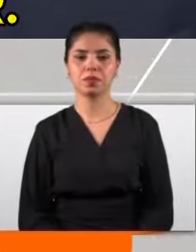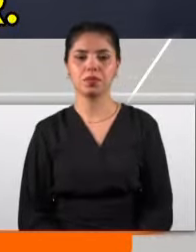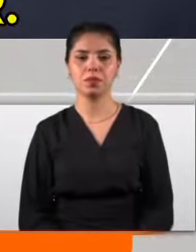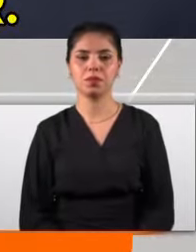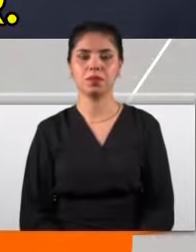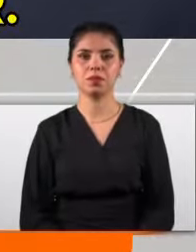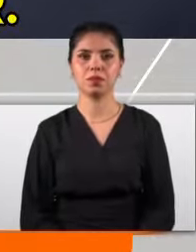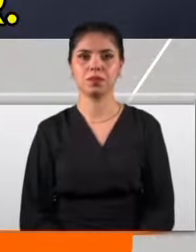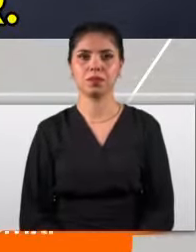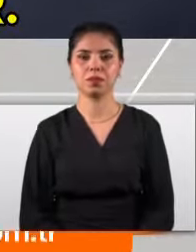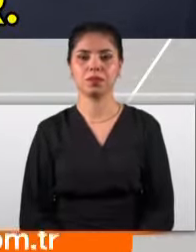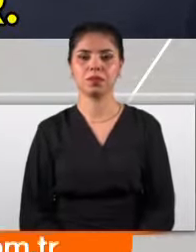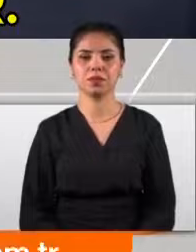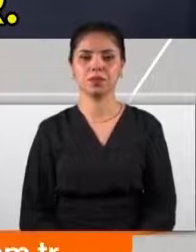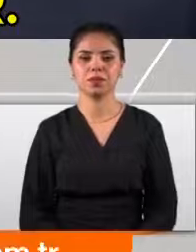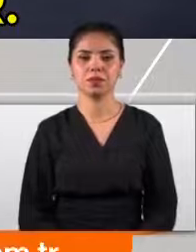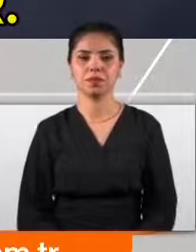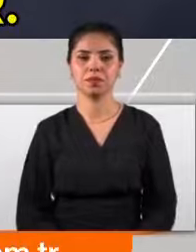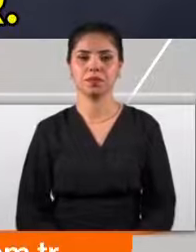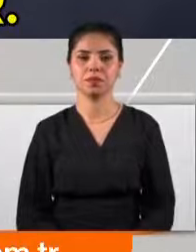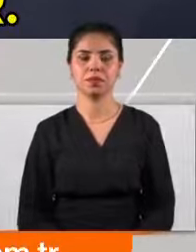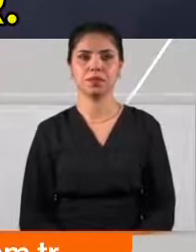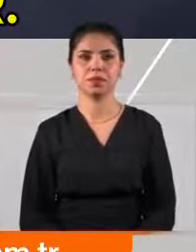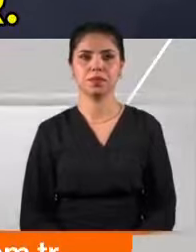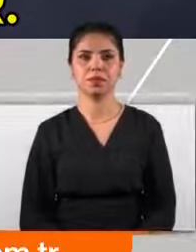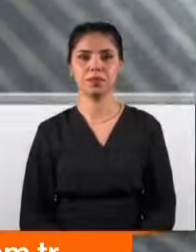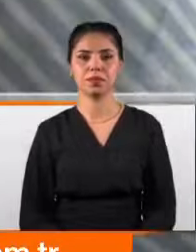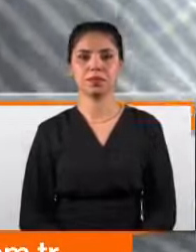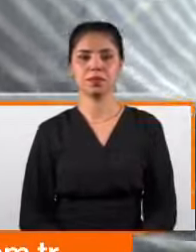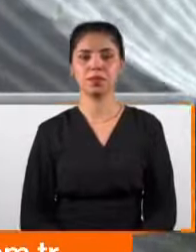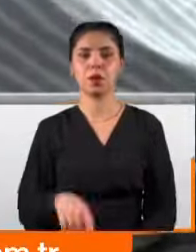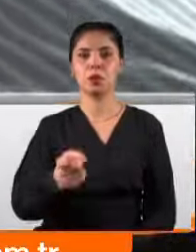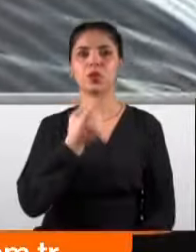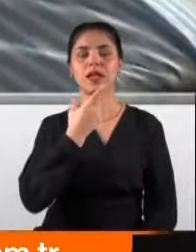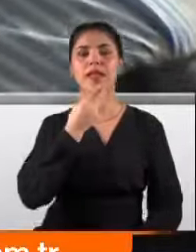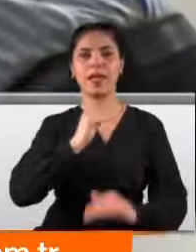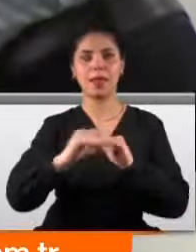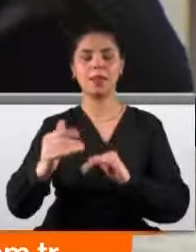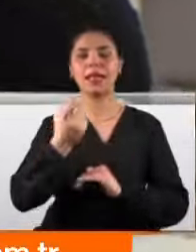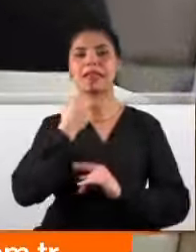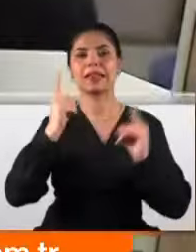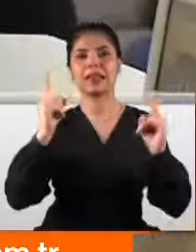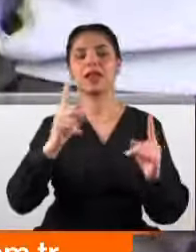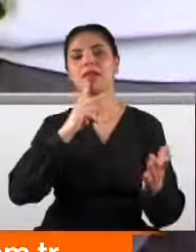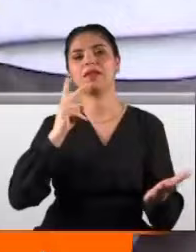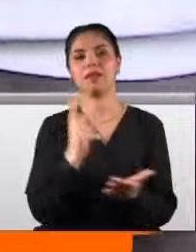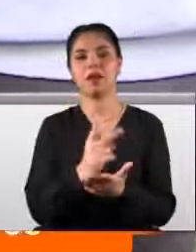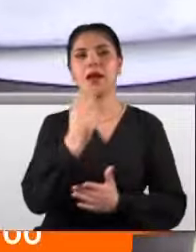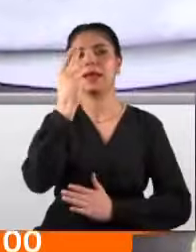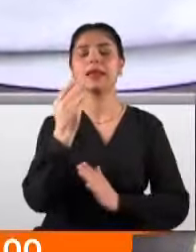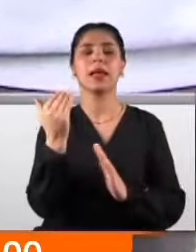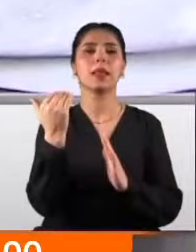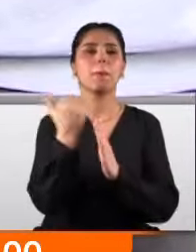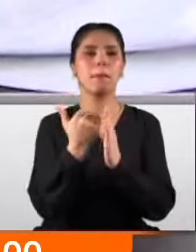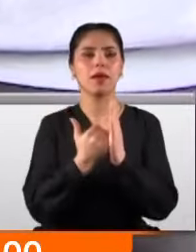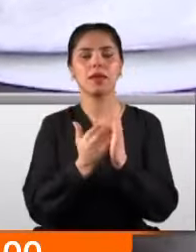Birincisi belediye hizmetlerindeki indirimler ve ayrıcalıklar. Bu yıl emekliler yılı ilan edildi. Yedi maddelik paket